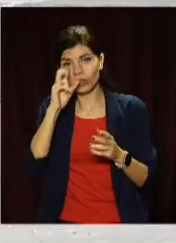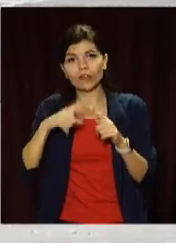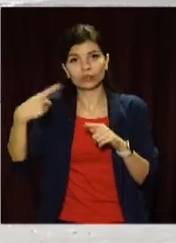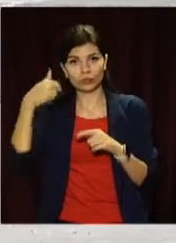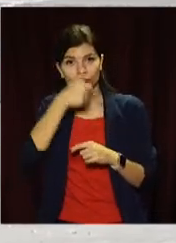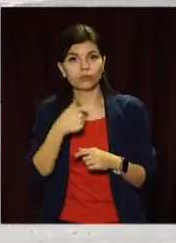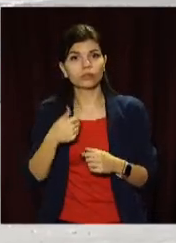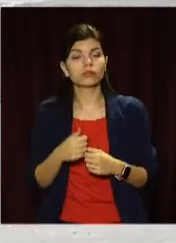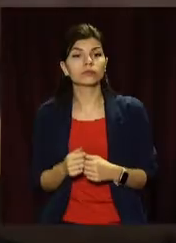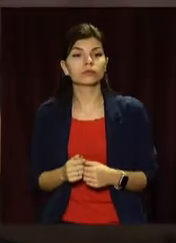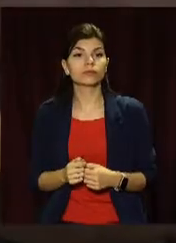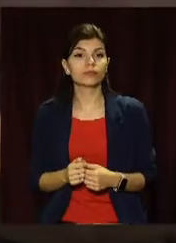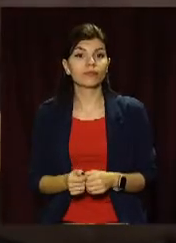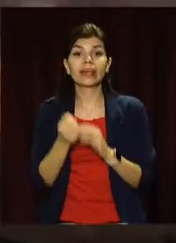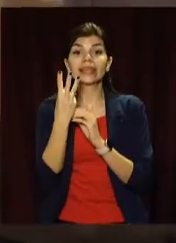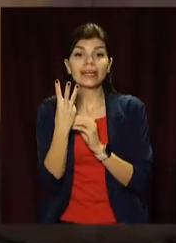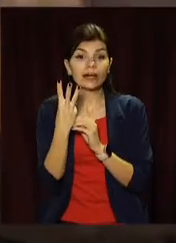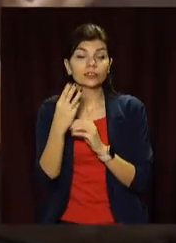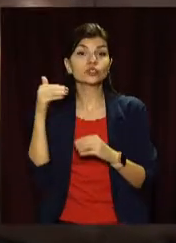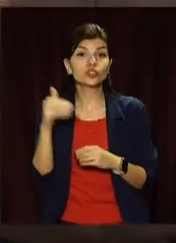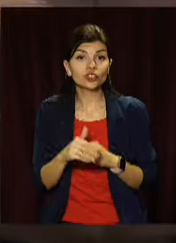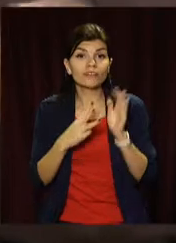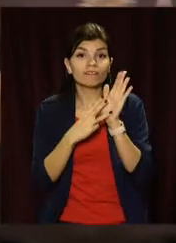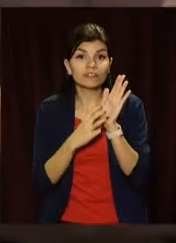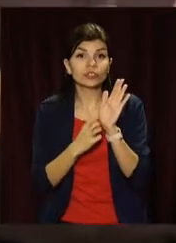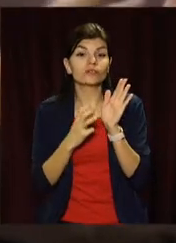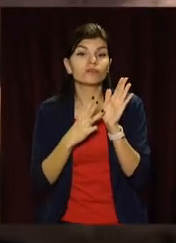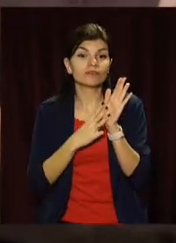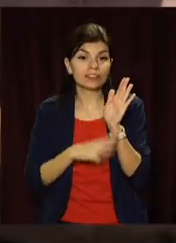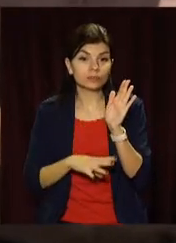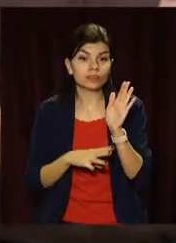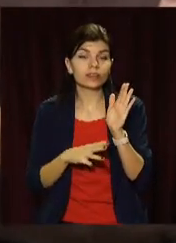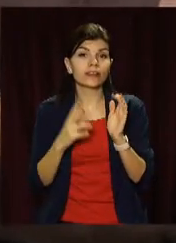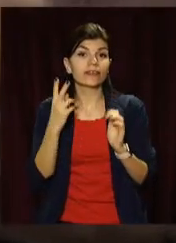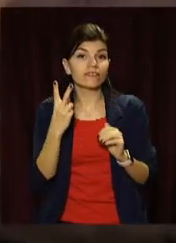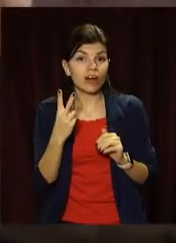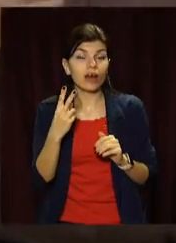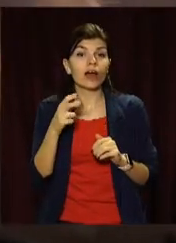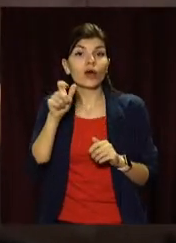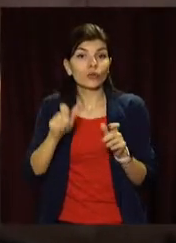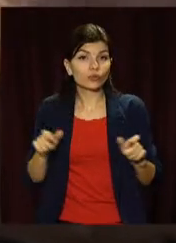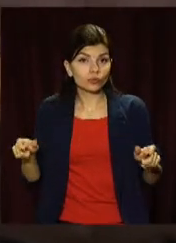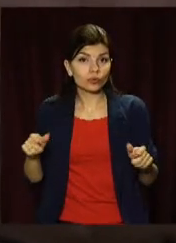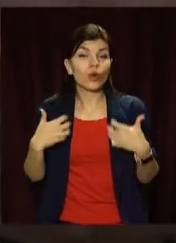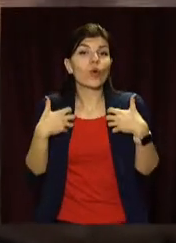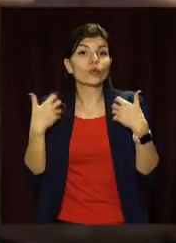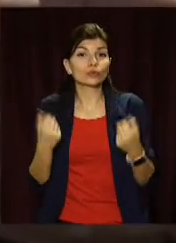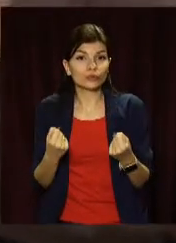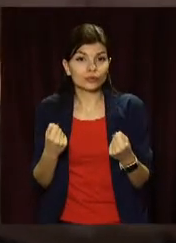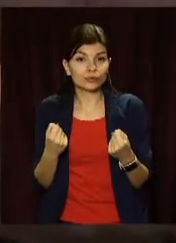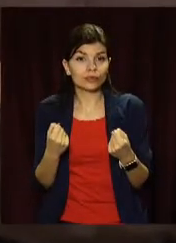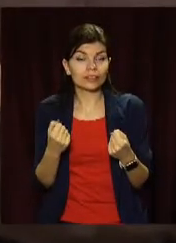наступний рік. 13 тисяч 882 пацієнта одужали